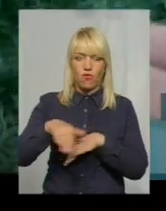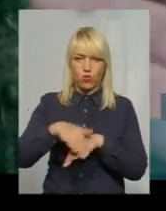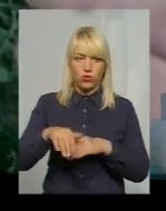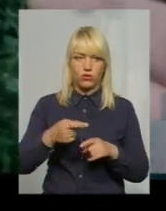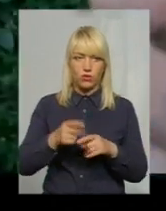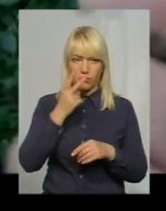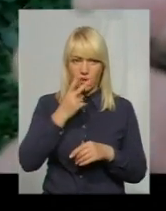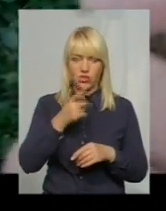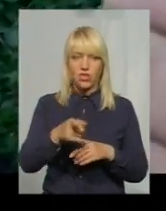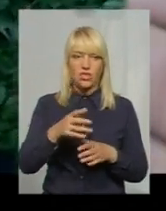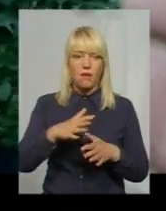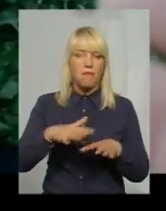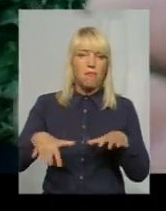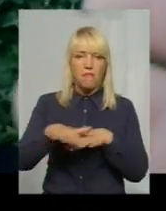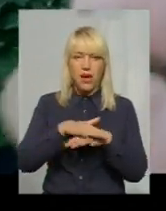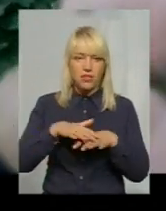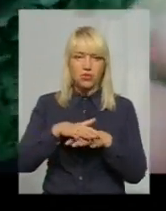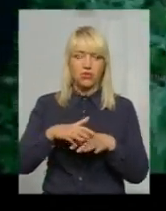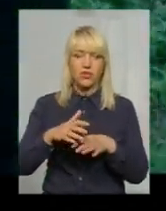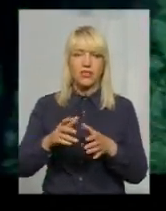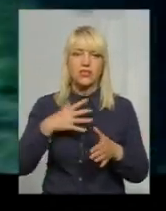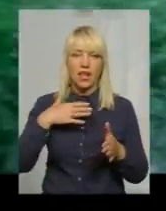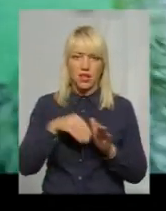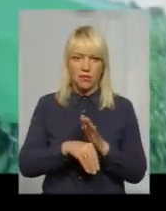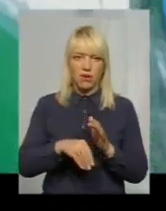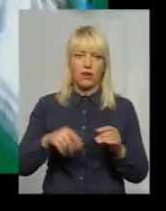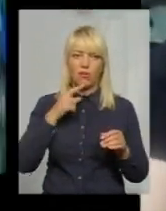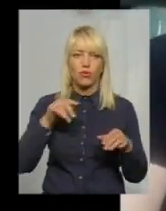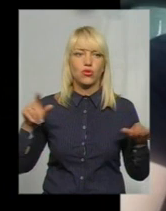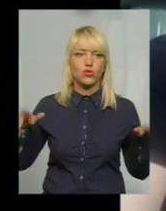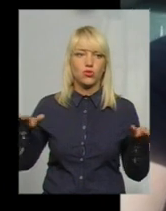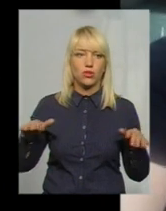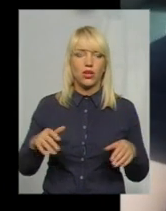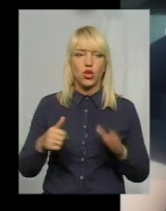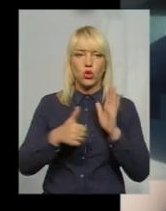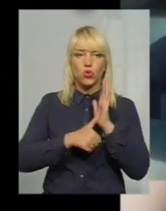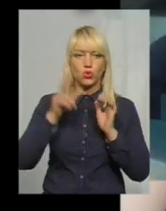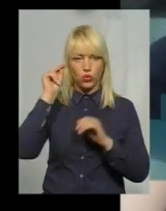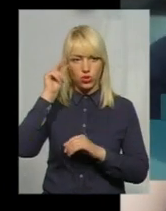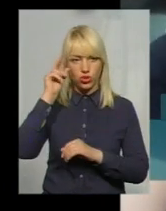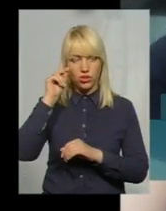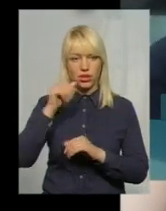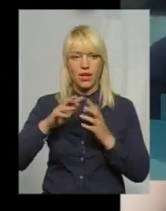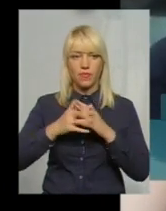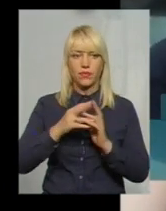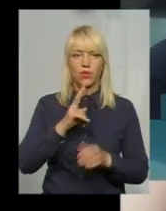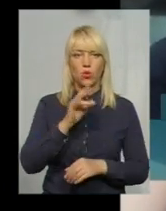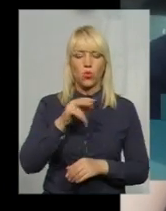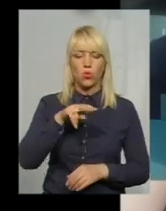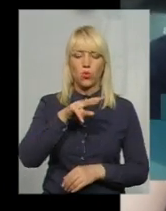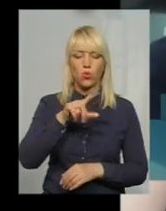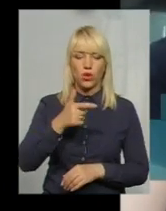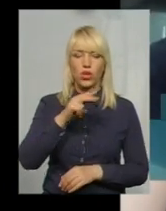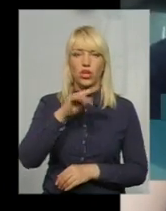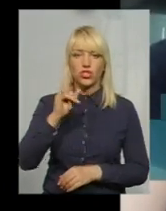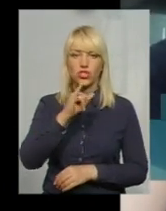масово загибли бджоли. 6-го числа в селі Кульчівці постраждало